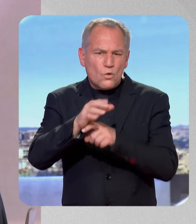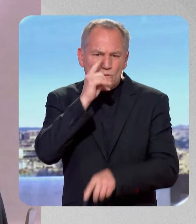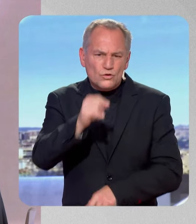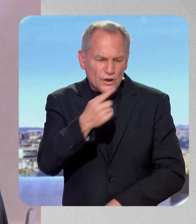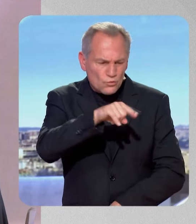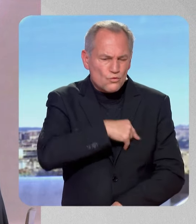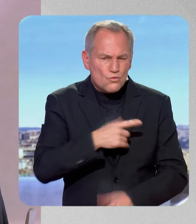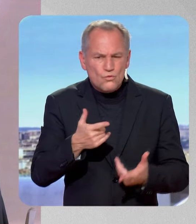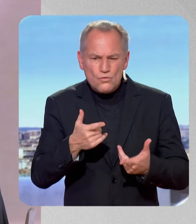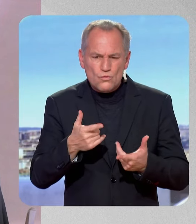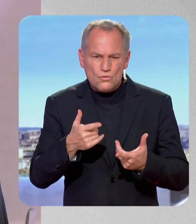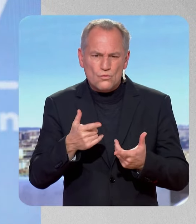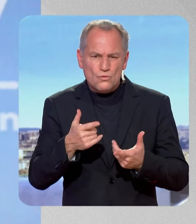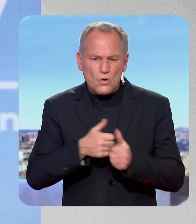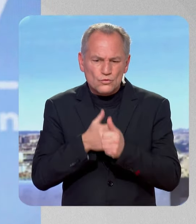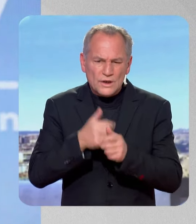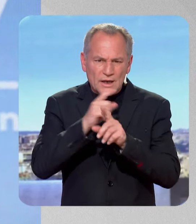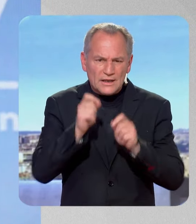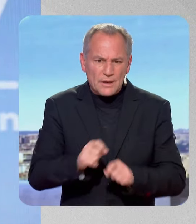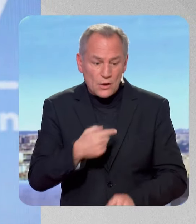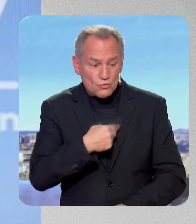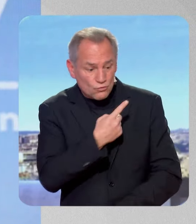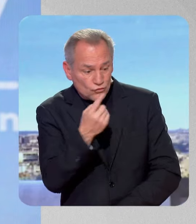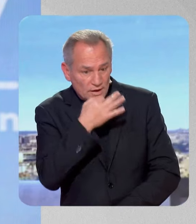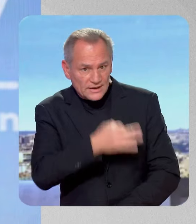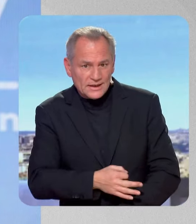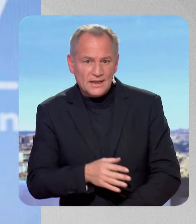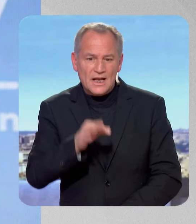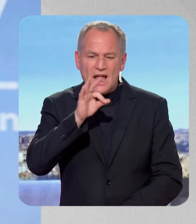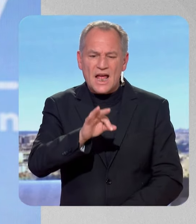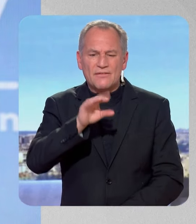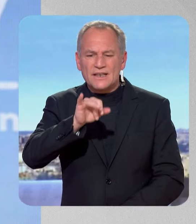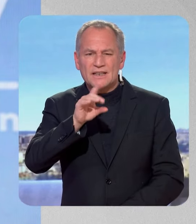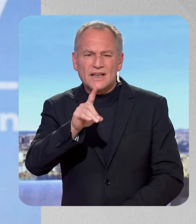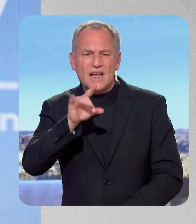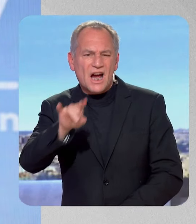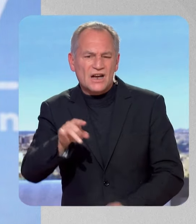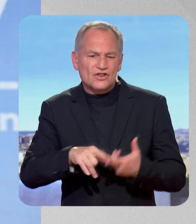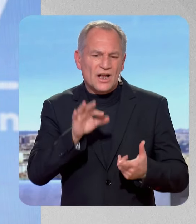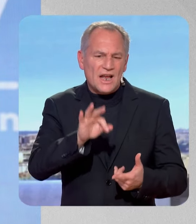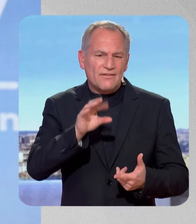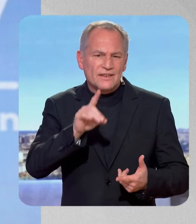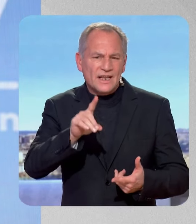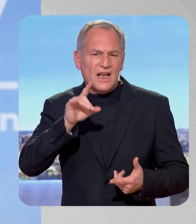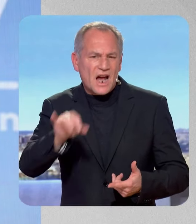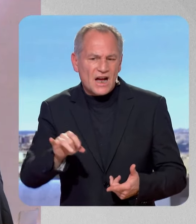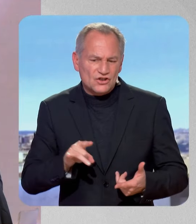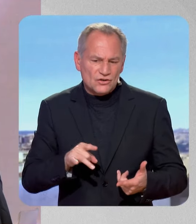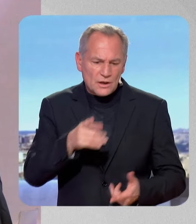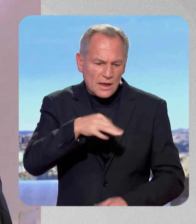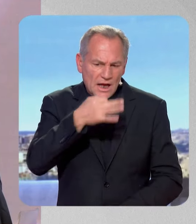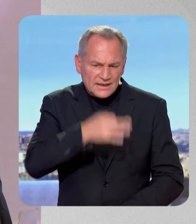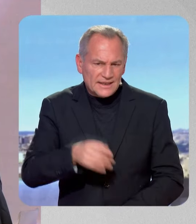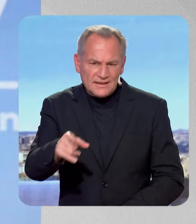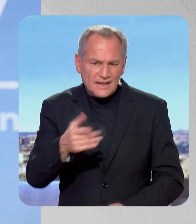respecter le statut de Rome. Et on n'est pas les seuls à le dire. FIDH, LDH, il y a plein de gens qui disent à quel point c'est un double standard et le